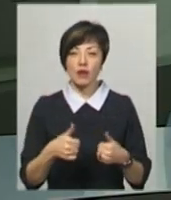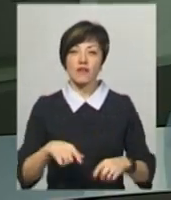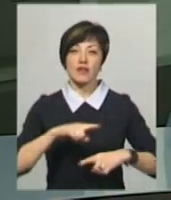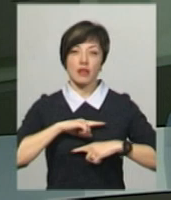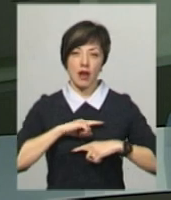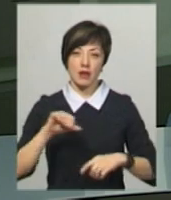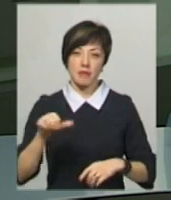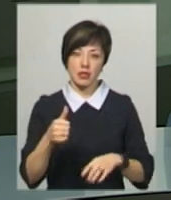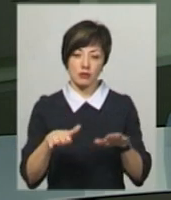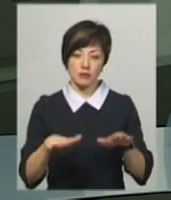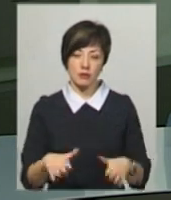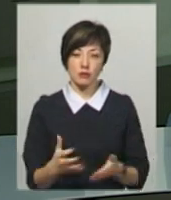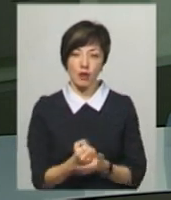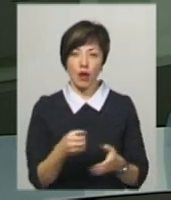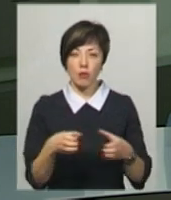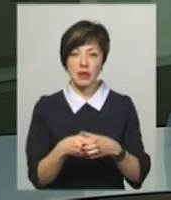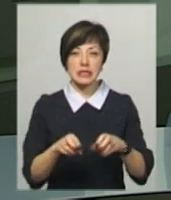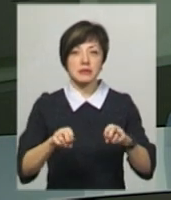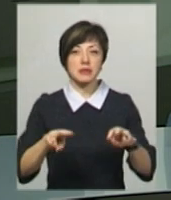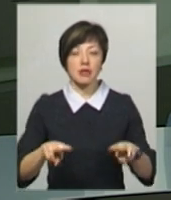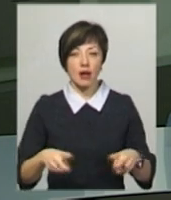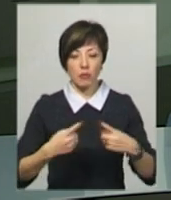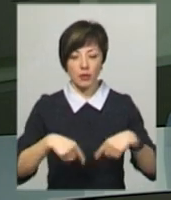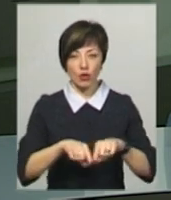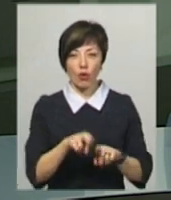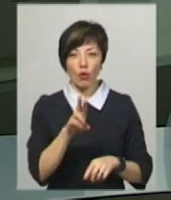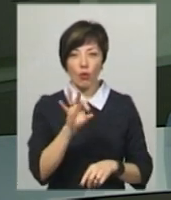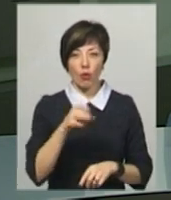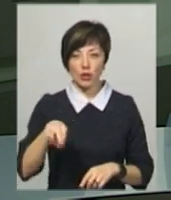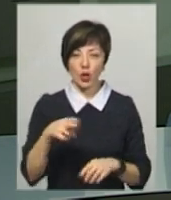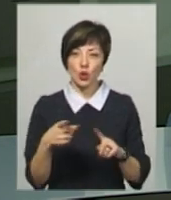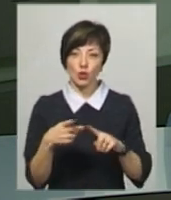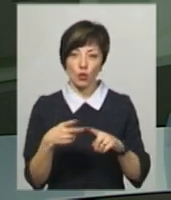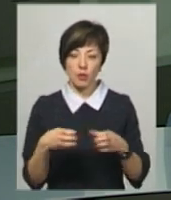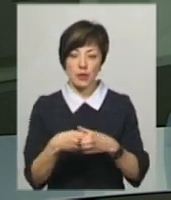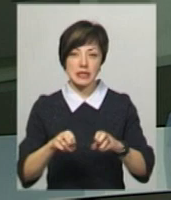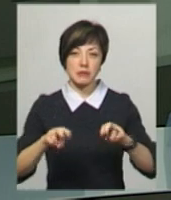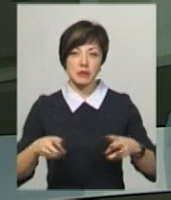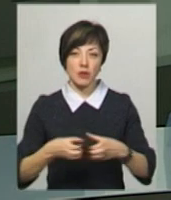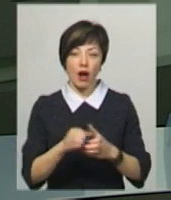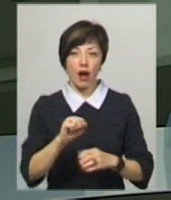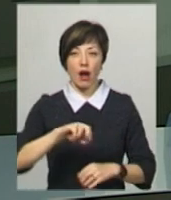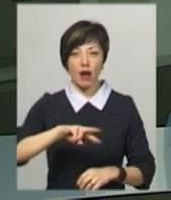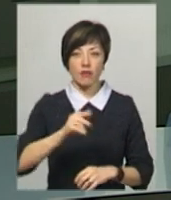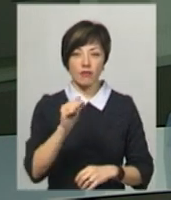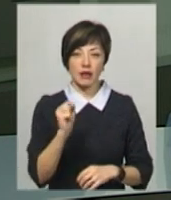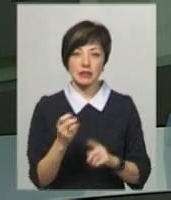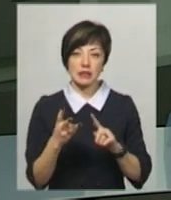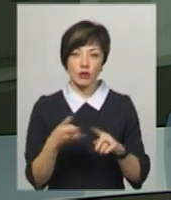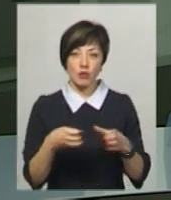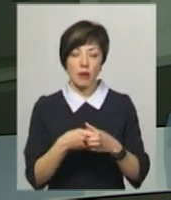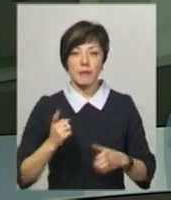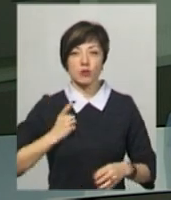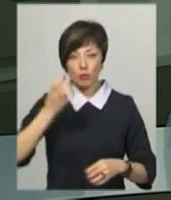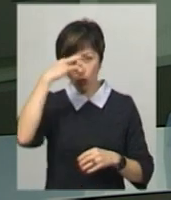у фіналі перше місце здобула команда спеціального підрозділу «Корт». Друга команда спецпідрозділу «Альфа», третя команда патрульної